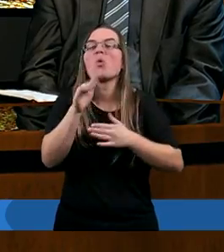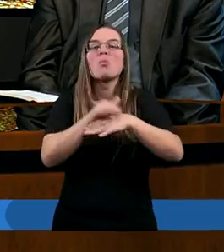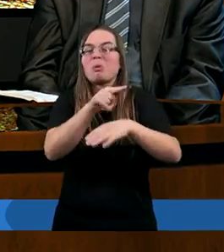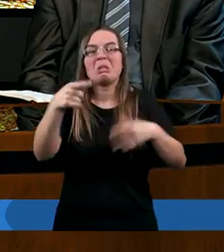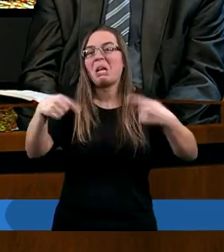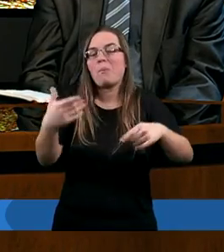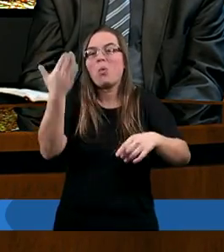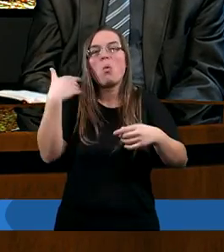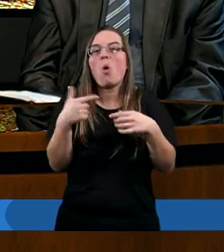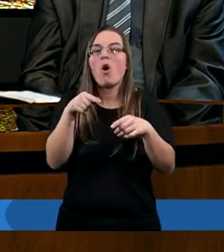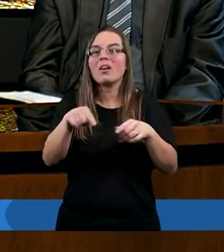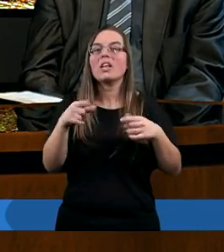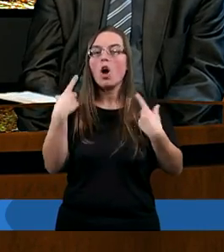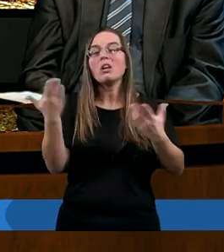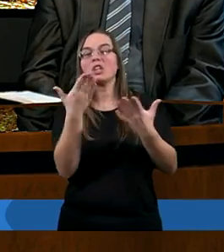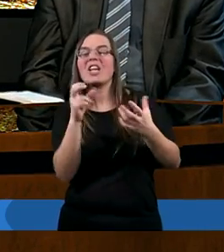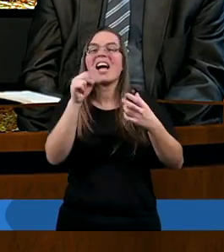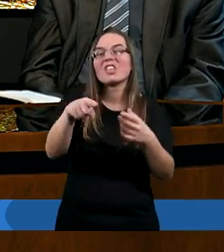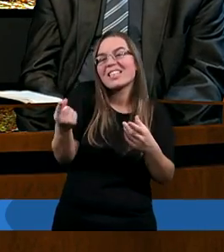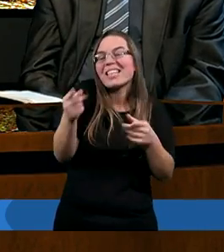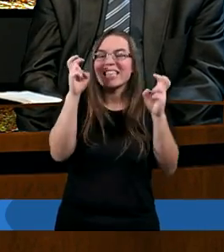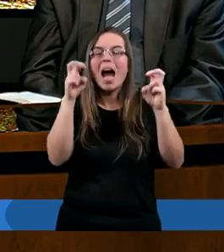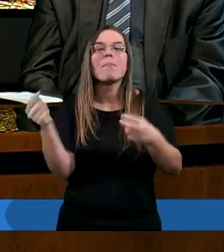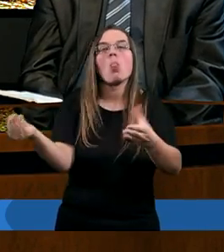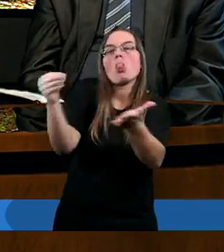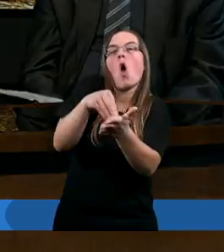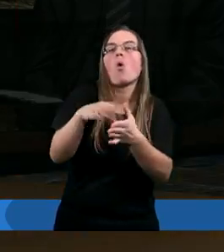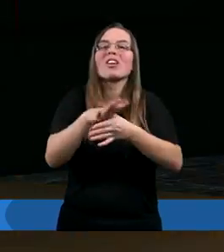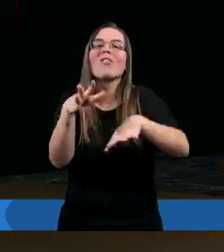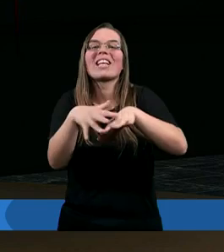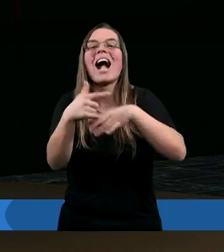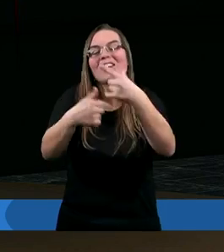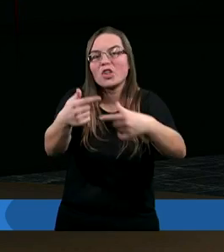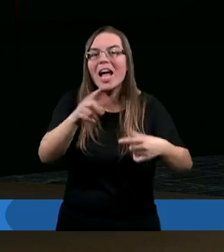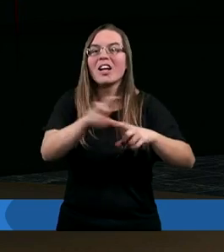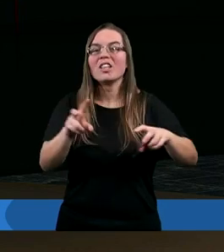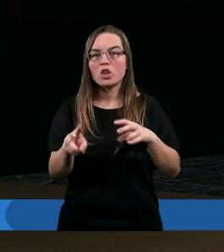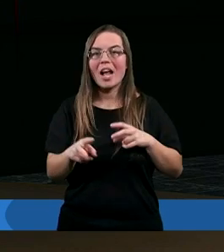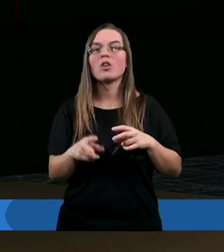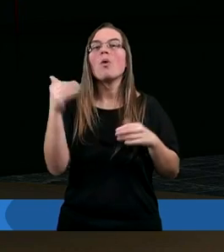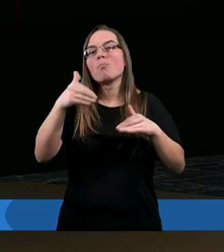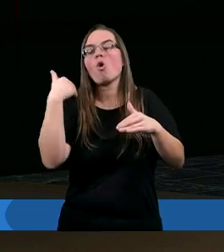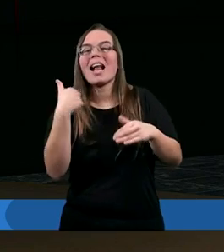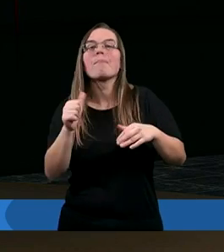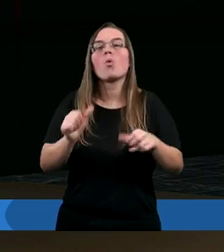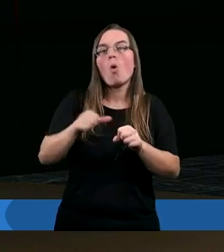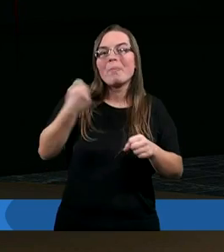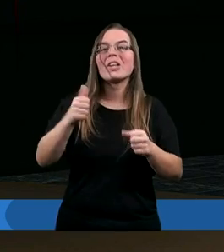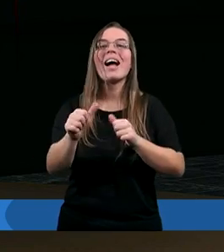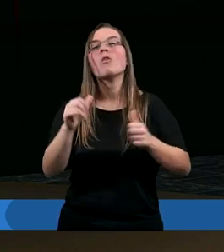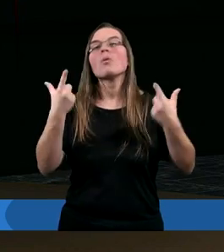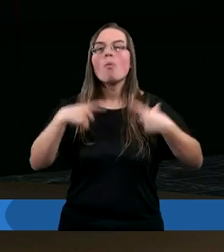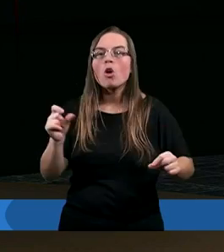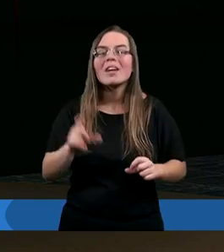początku było trzech przyjaciół. Gdzieś tam dołączył w trakcie. Do tego jeszcze można było się spodziewać, że